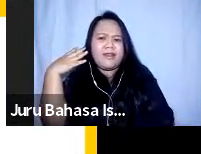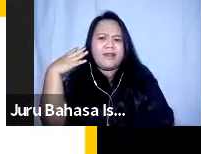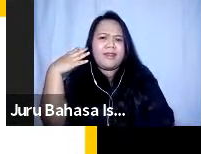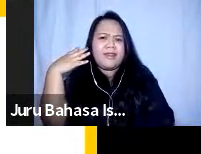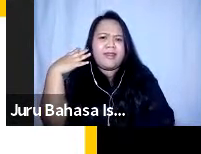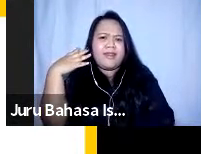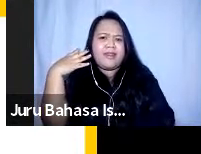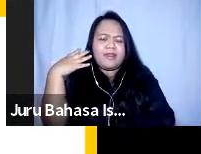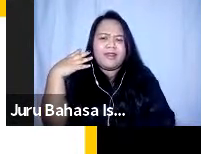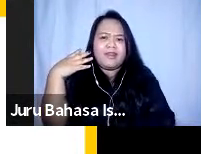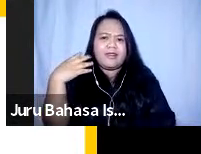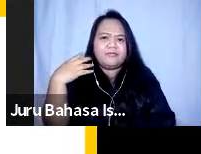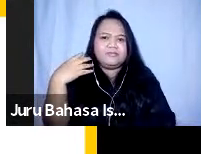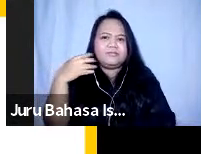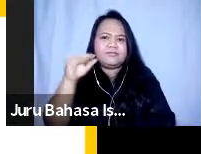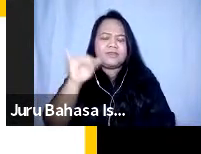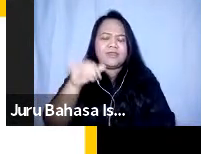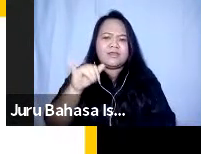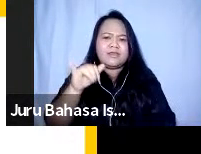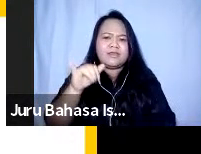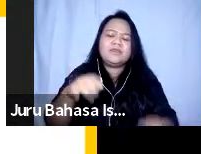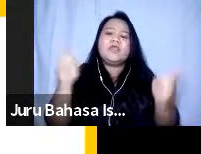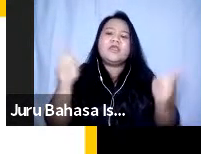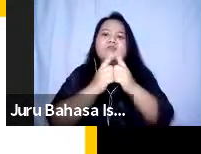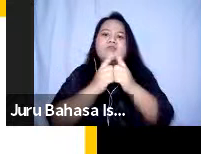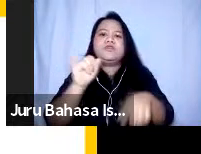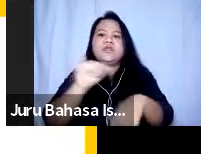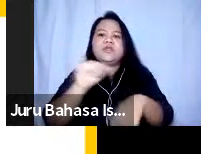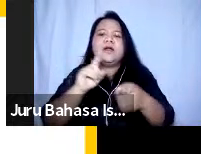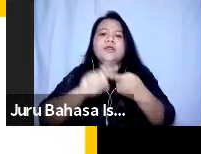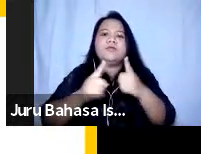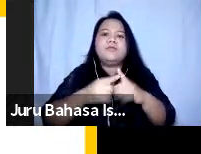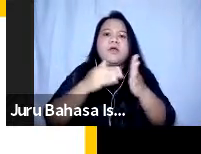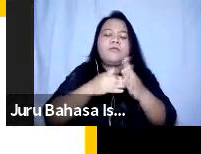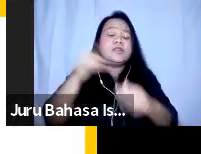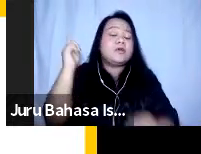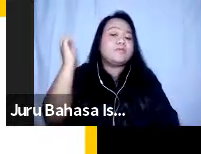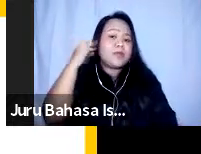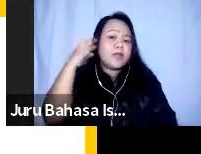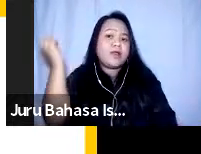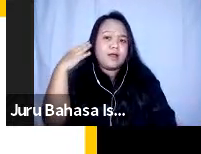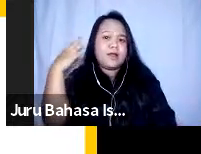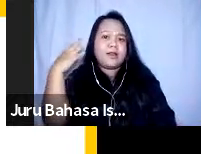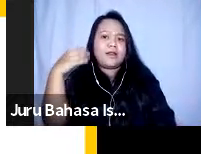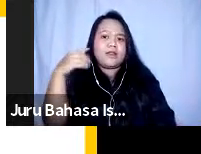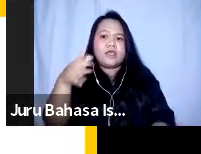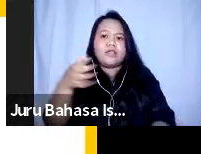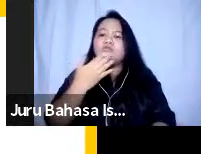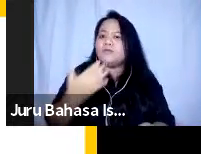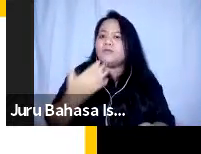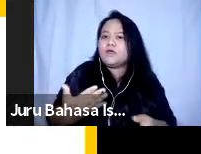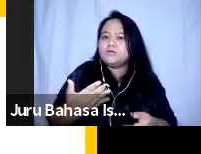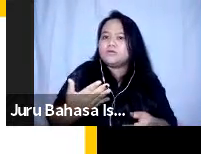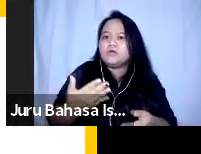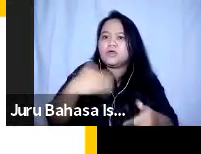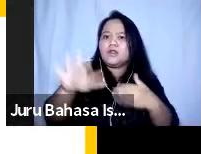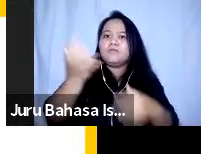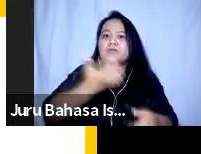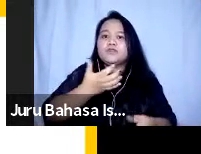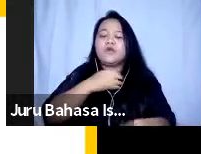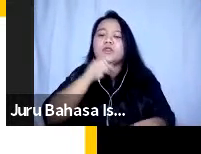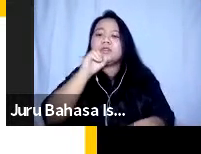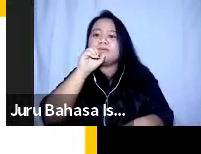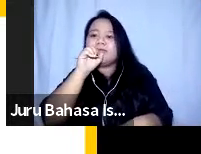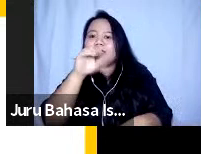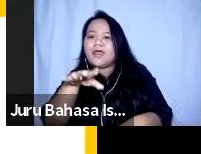ya ketika ketemu dengan teman-teman yang memiliki hambatan pendengaran biasanya mereka lebih suka dipanggil